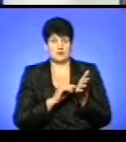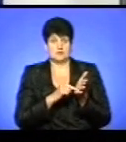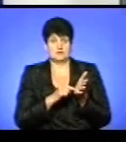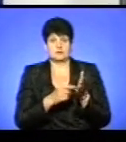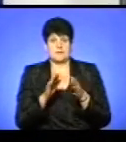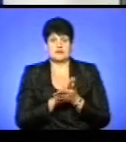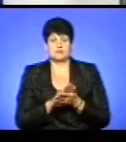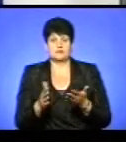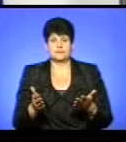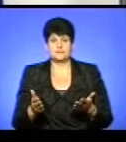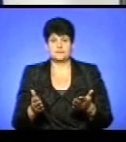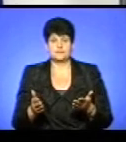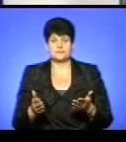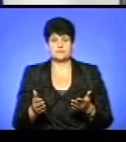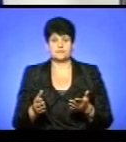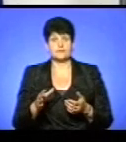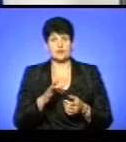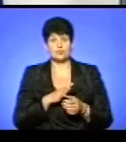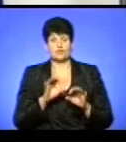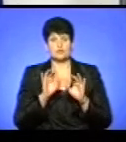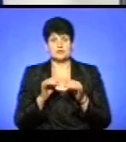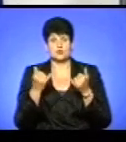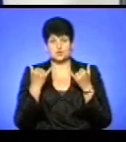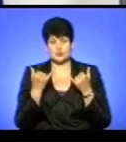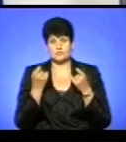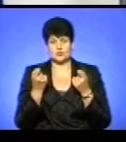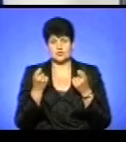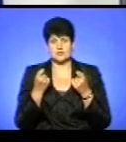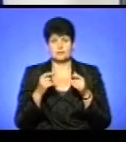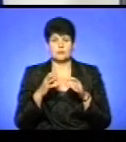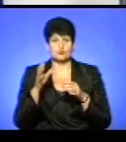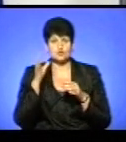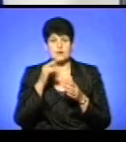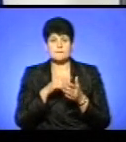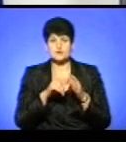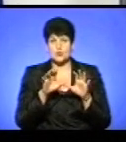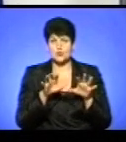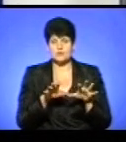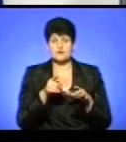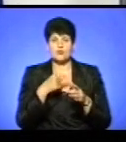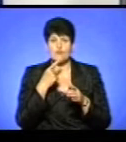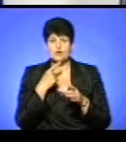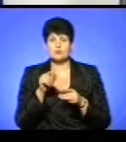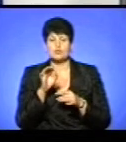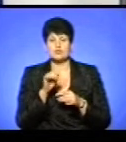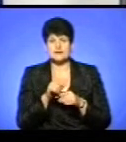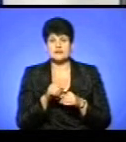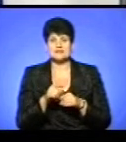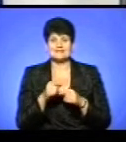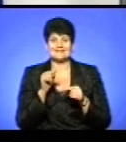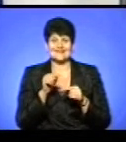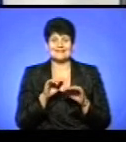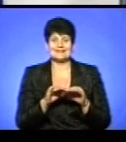безоплатно. я хочу, був коментар, сьогодні ми трошки пізніше послухаємо міського голови, і він наголошує на тому, що за таких